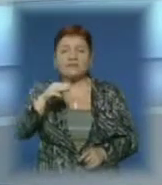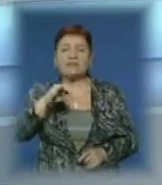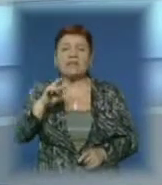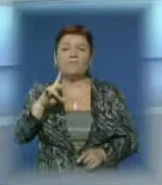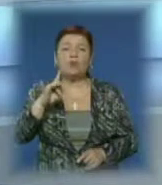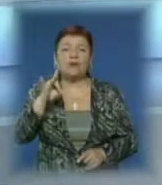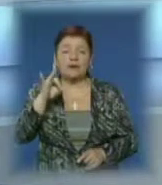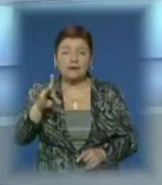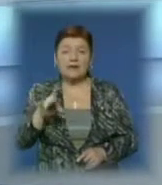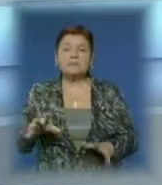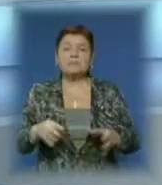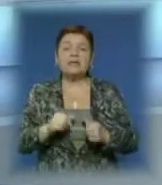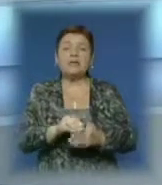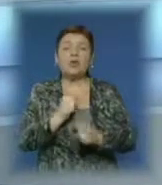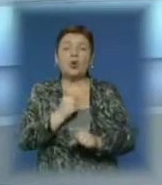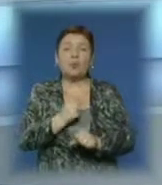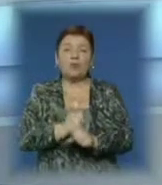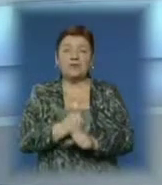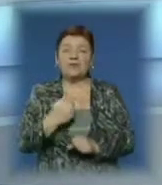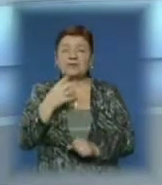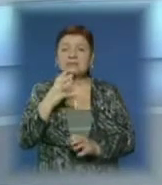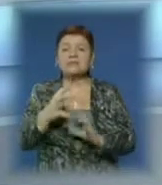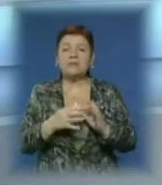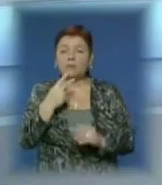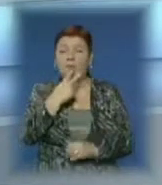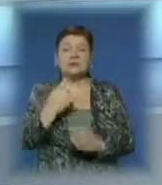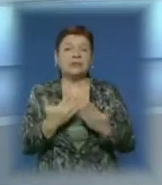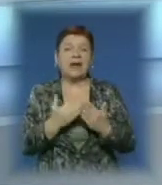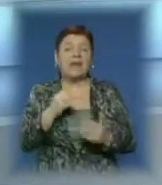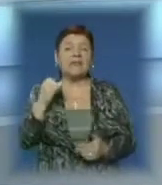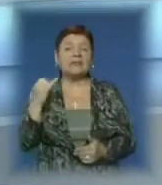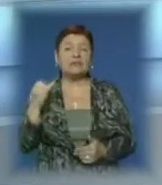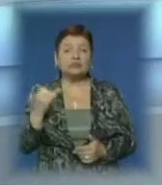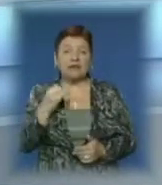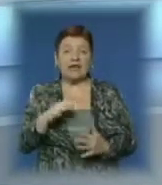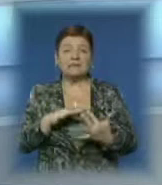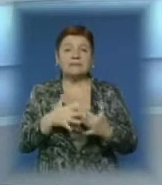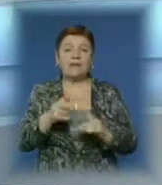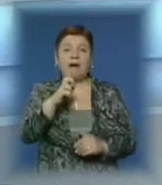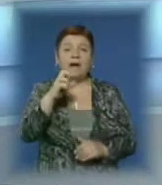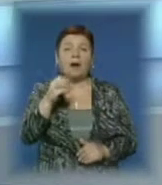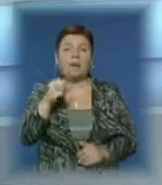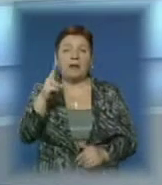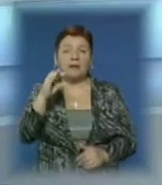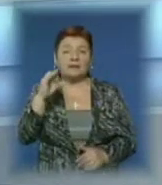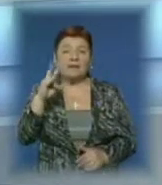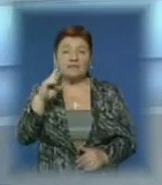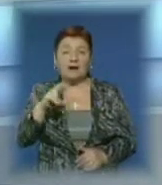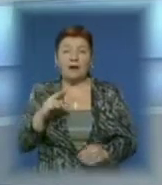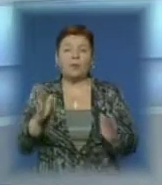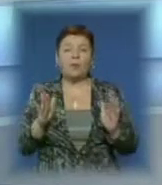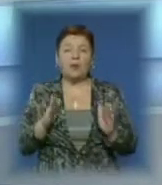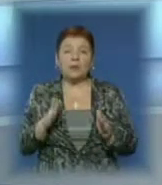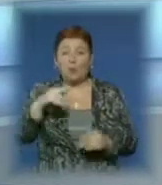Завдяки спільній роботі із земляками світ побачила книжка «Історія села Бедевля». Матеріали до видання про малу батьківщину